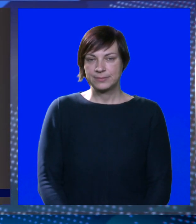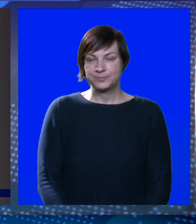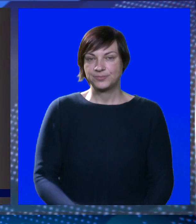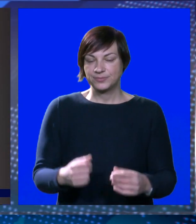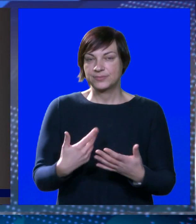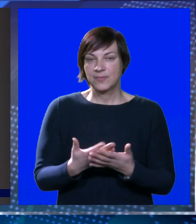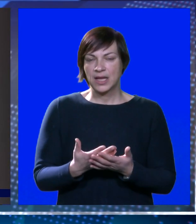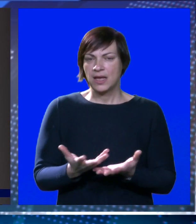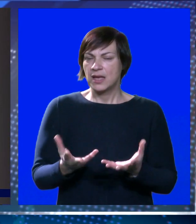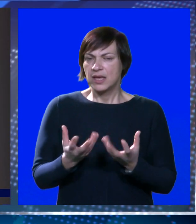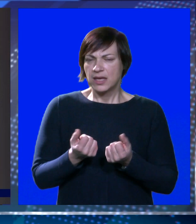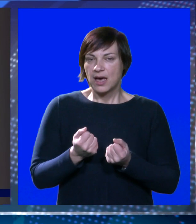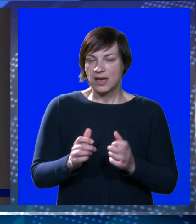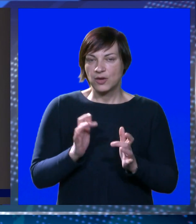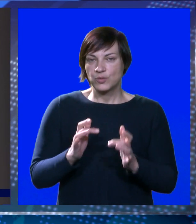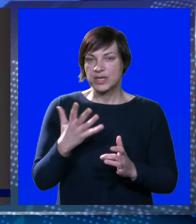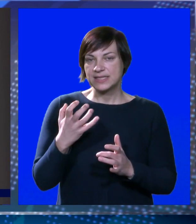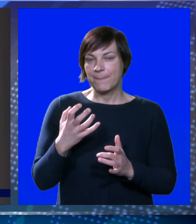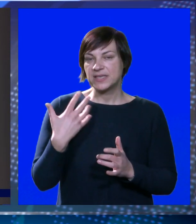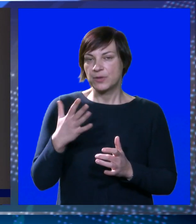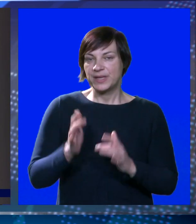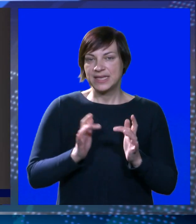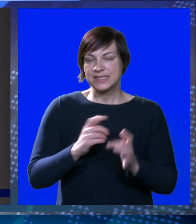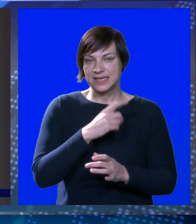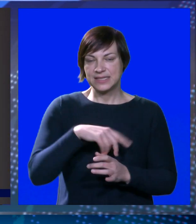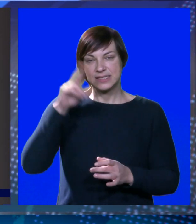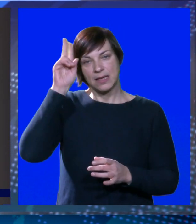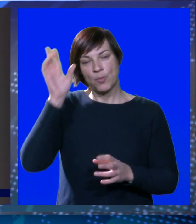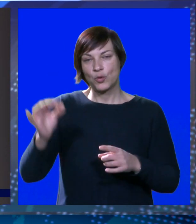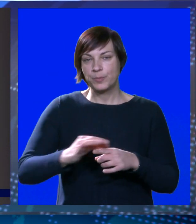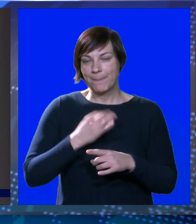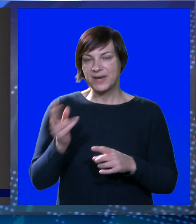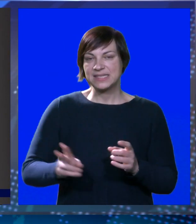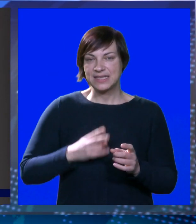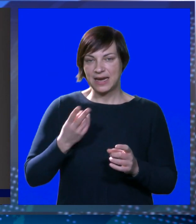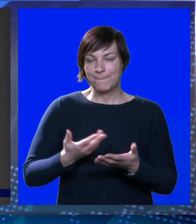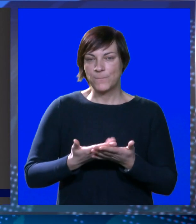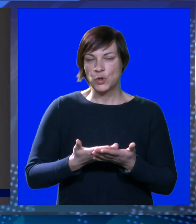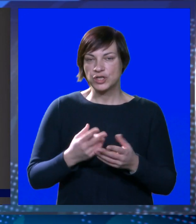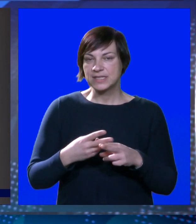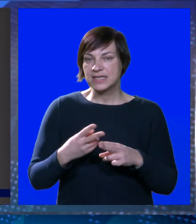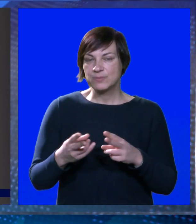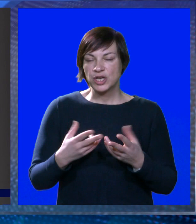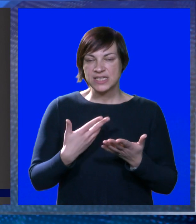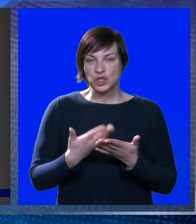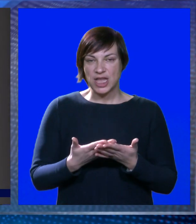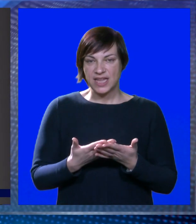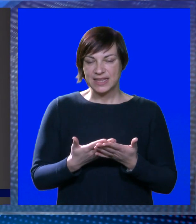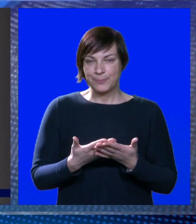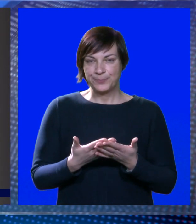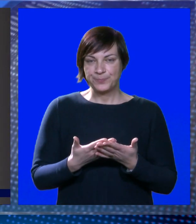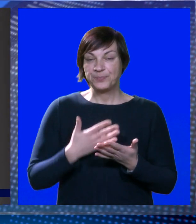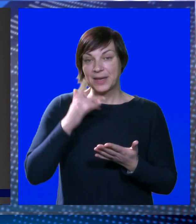Iznim nevjaka konkurencija s 550 natjecatelja, tako da se ona mogu biti presretna i preponosna zbog ovog rezultata.